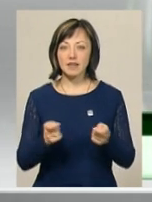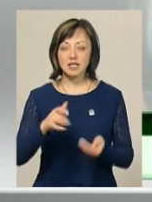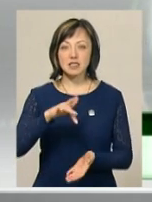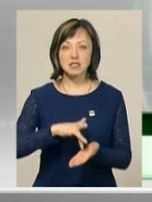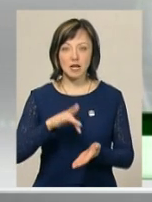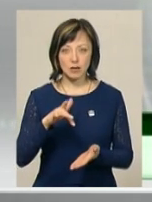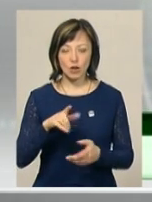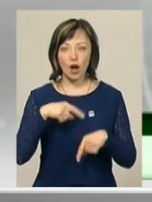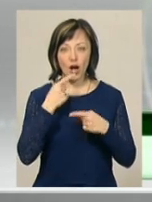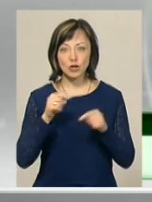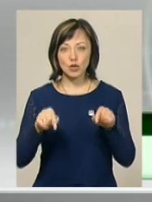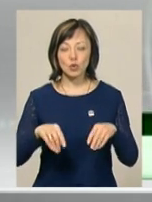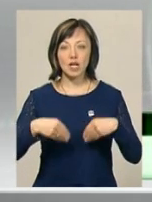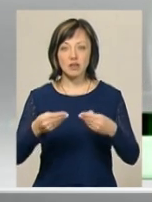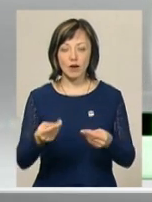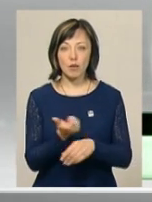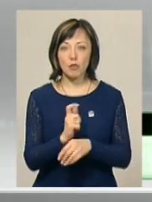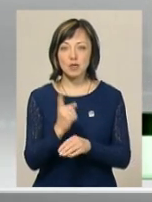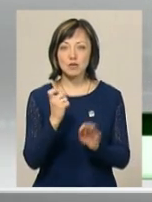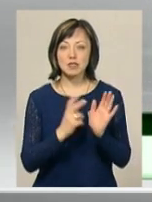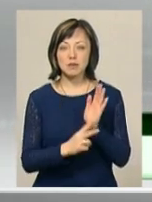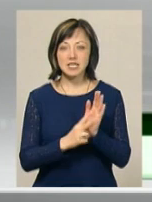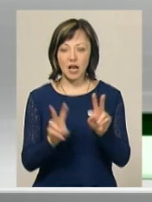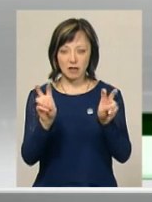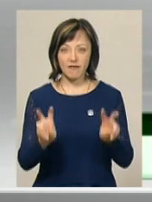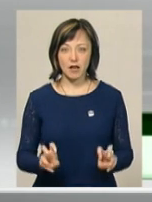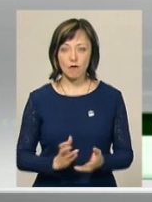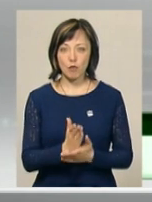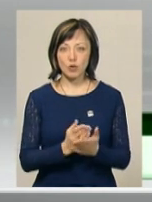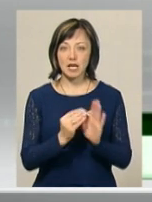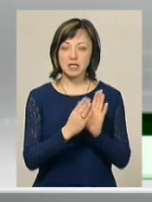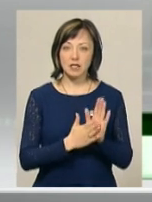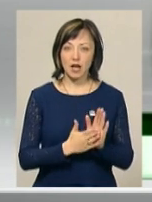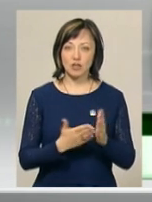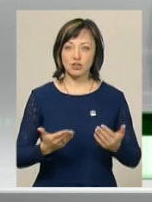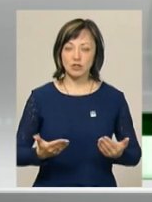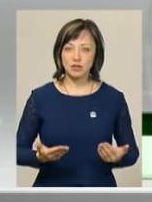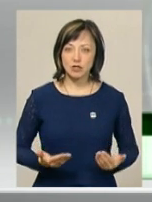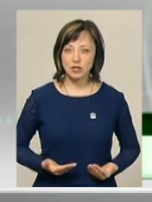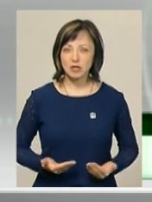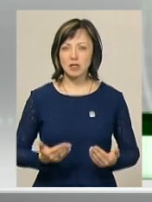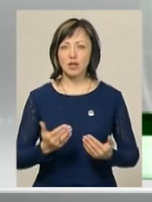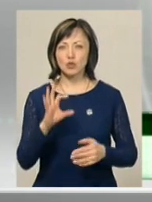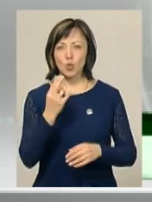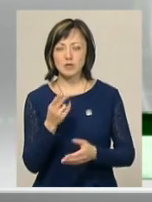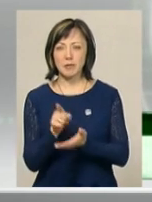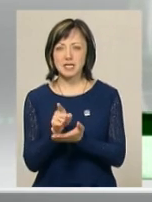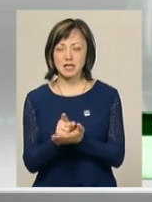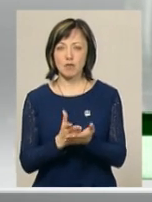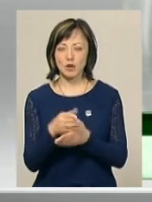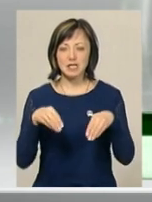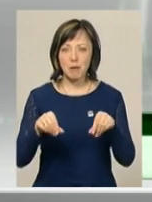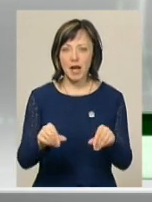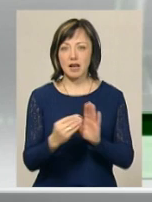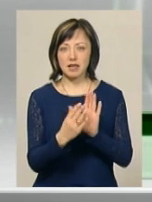Наталія Куцоконь каже, тут надаватимуть понад 170 видів послуг. Це реєстрація жителів, соціальні та пенсійні послуги, земельні, а